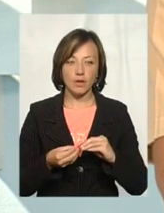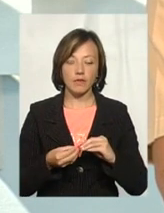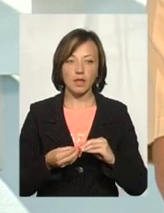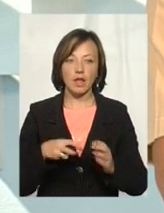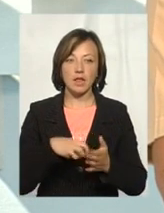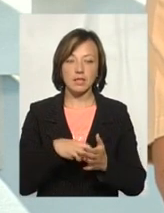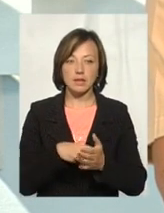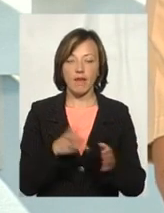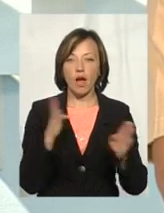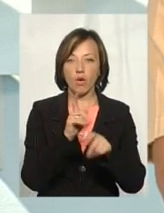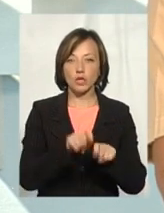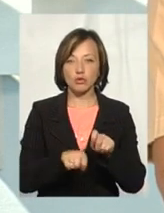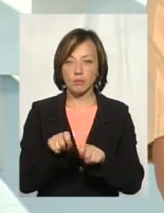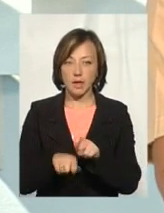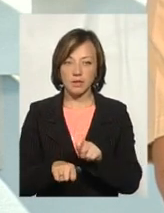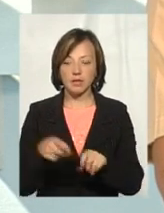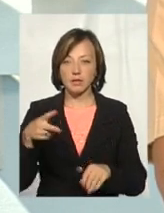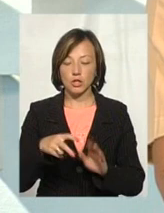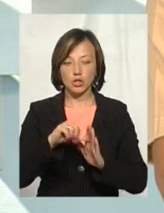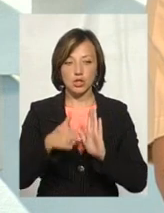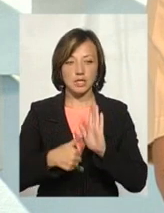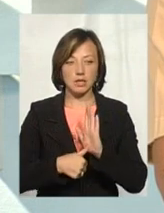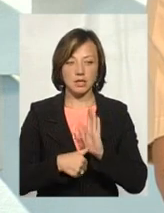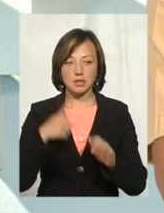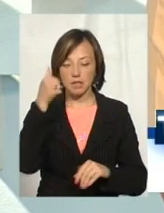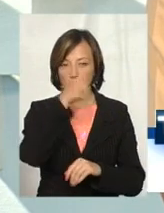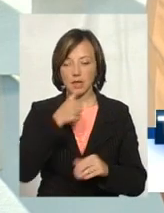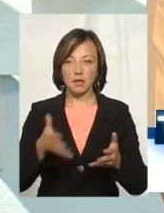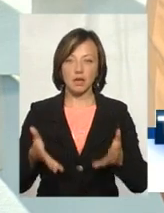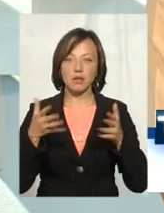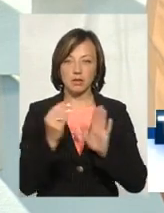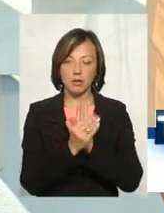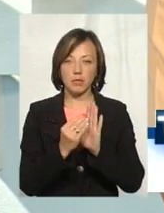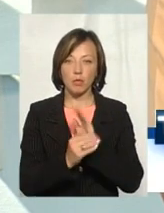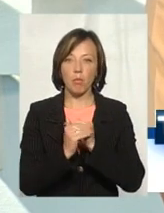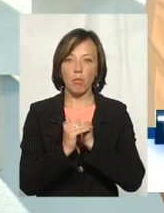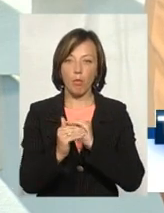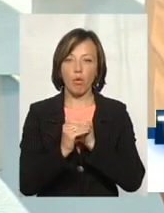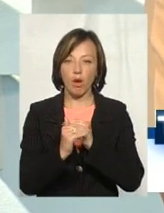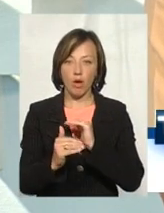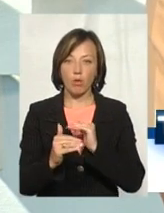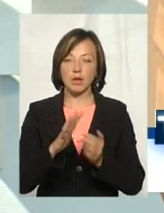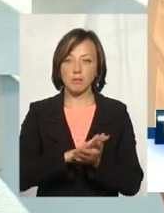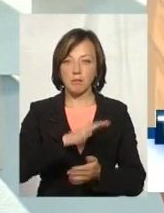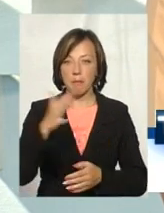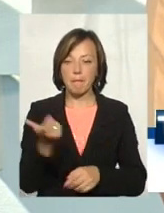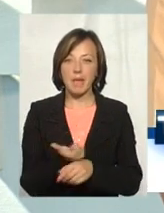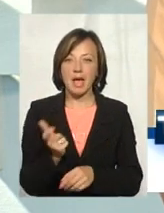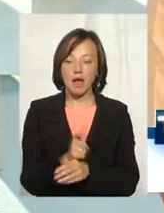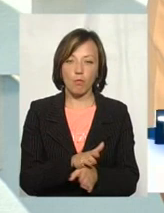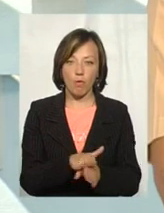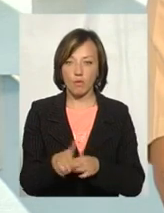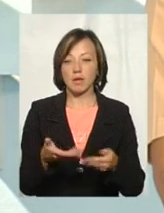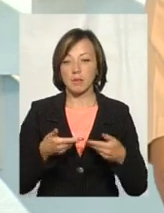екологічної інспекції за 2016 рік, чітко сказано, що полігон перенаповнений. І ми